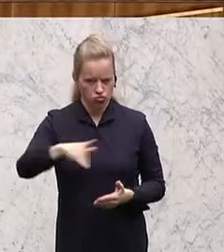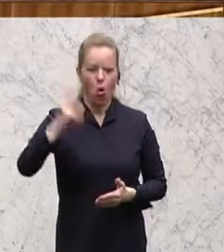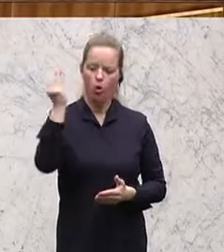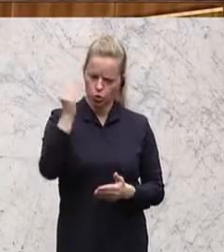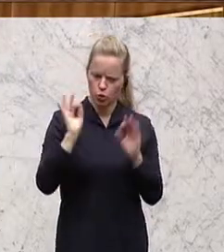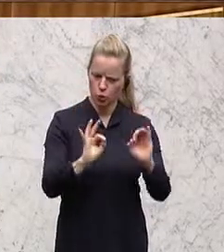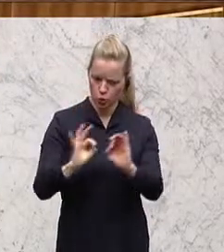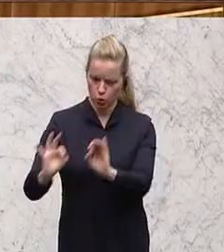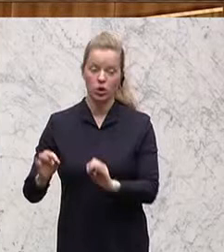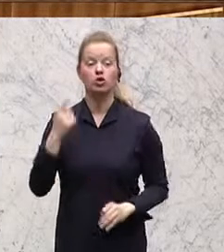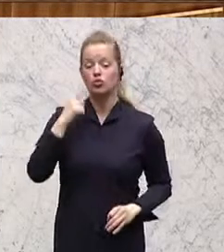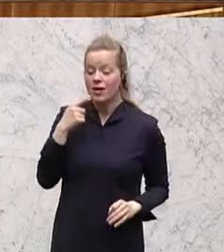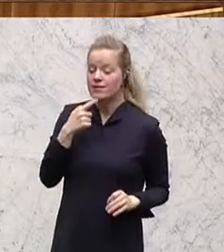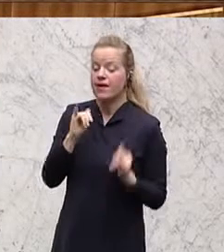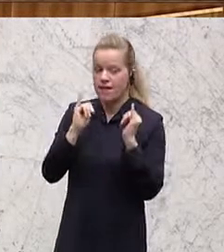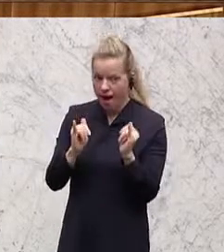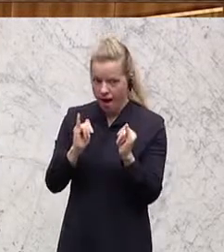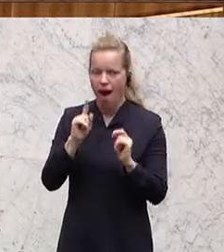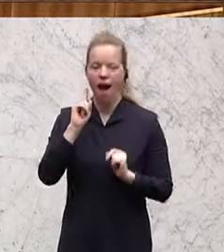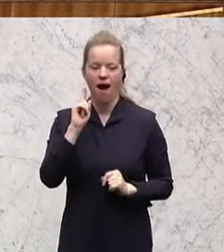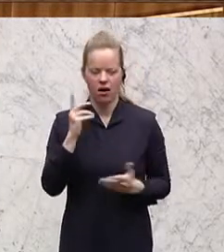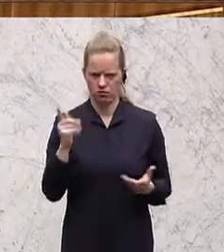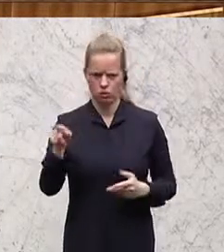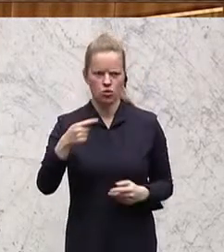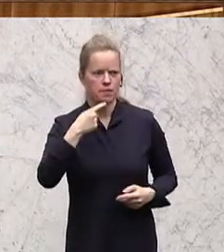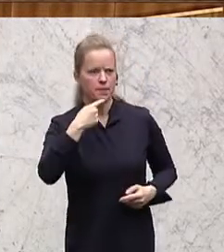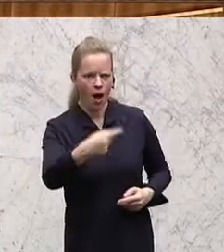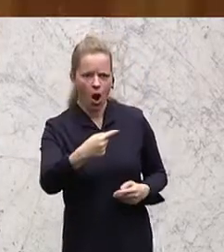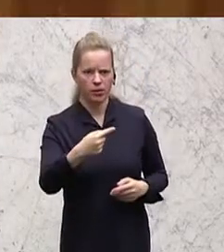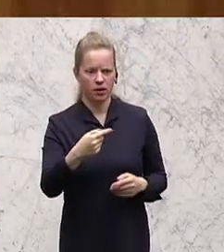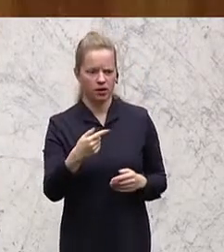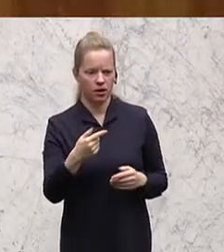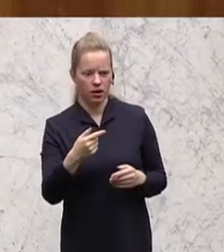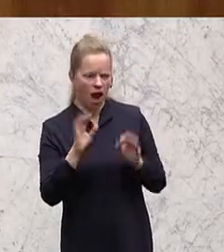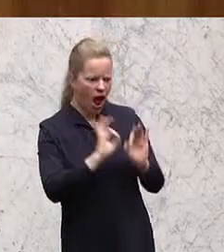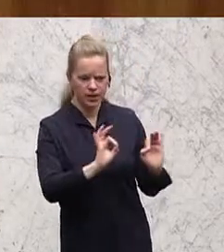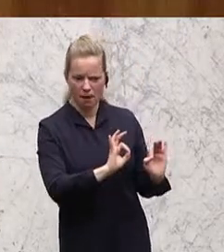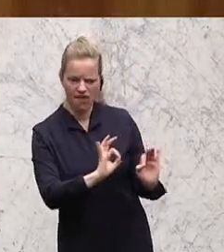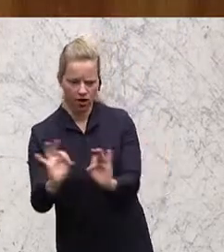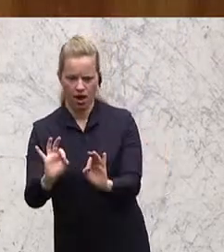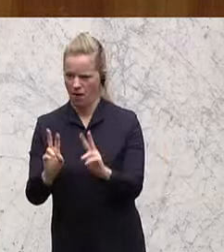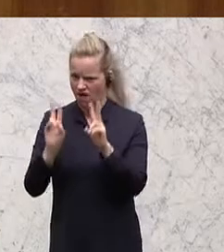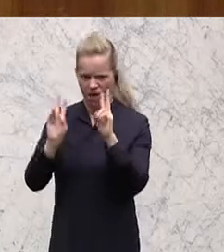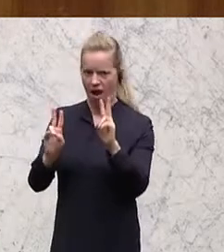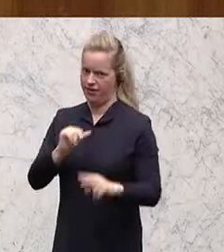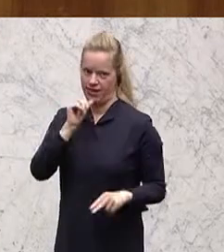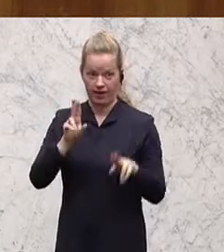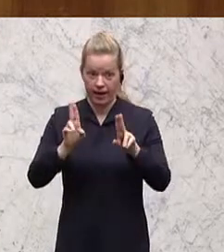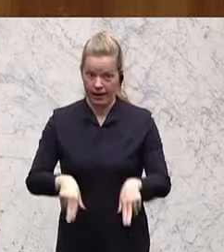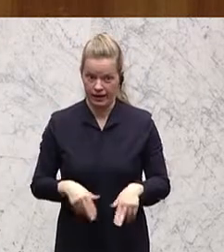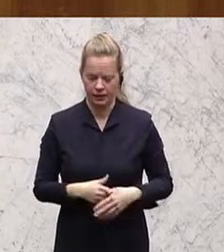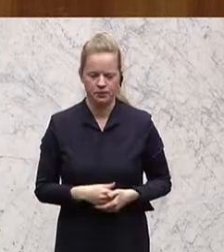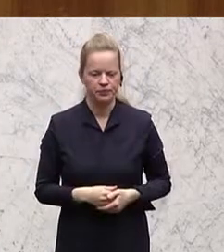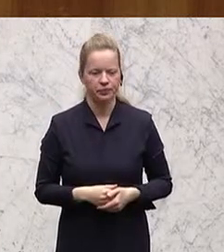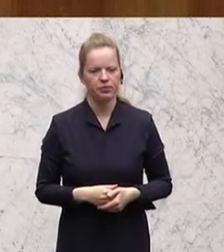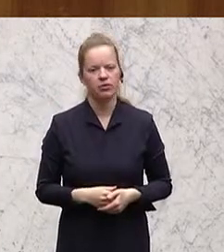überwiegend positiv bewertet. Das ist nicht nur eine wagemutige Behauptung, das ist schlichtweg einfach nicht korrekt. Gehen Sie mal ein paar Meter